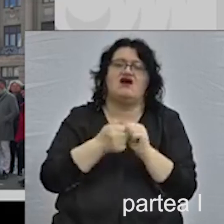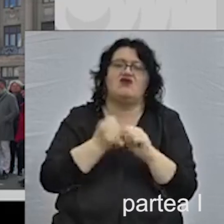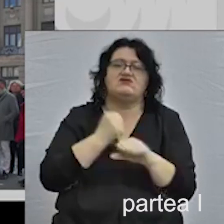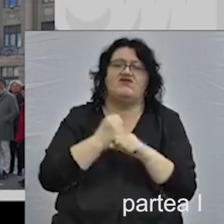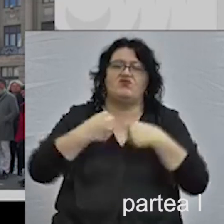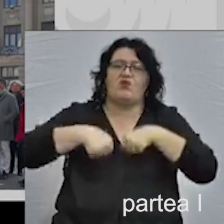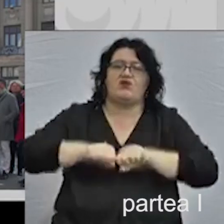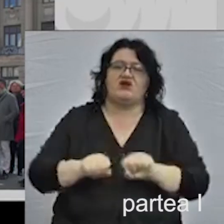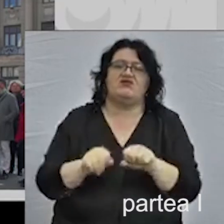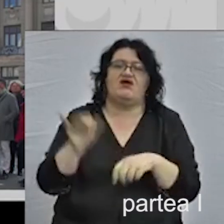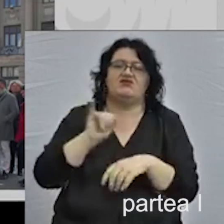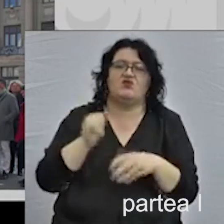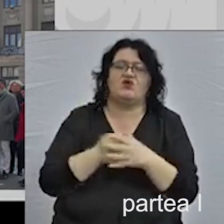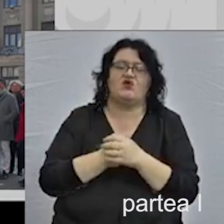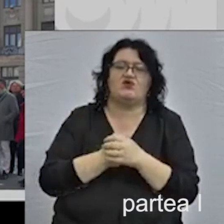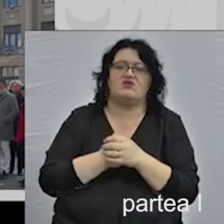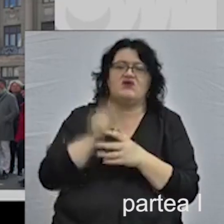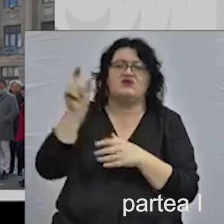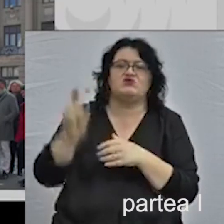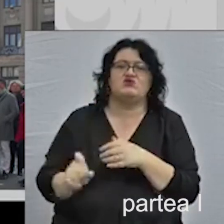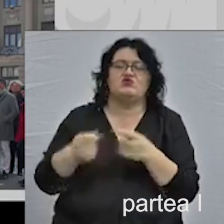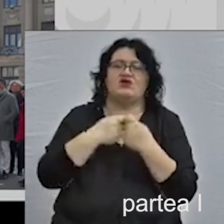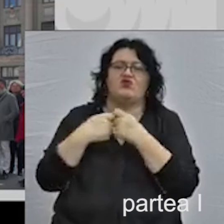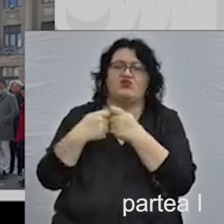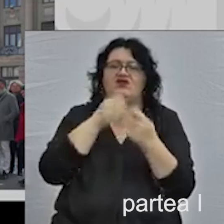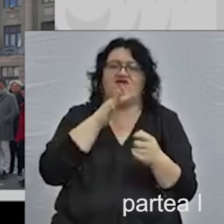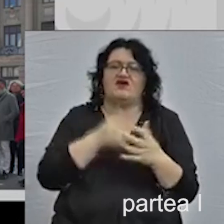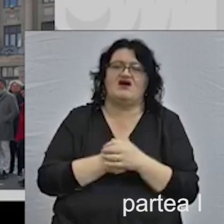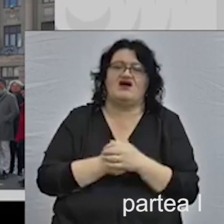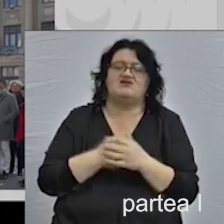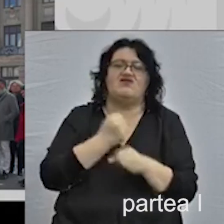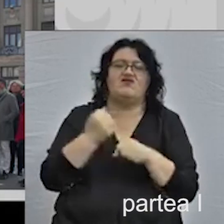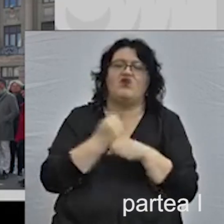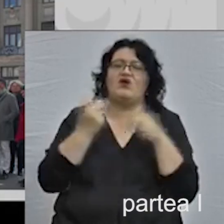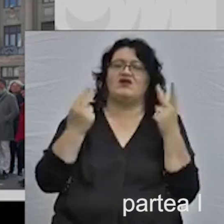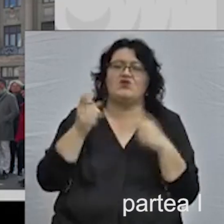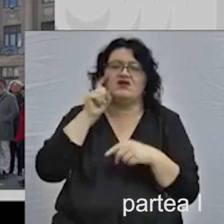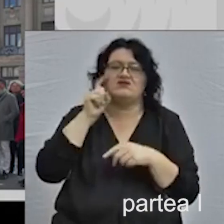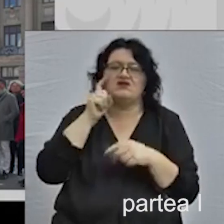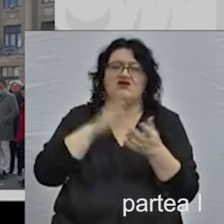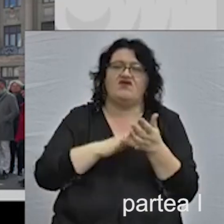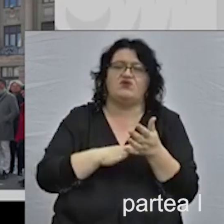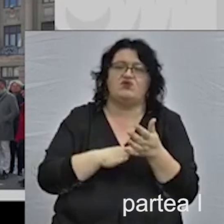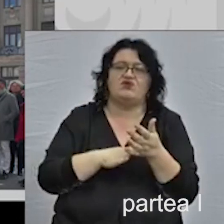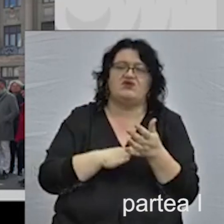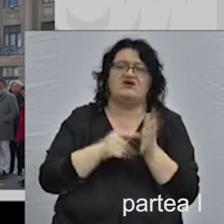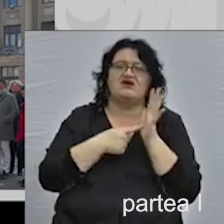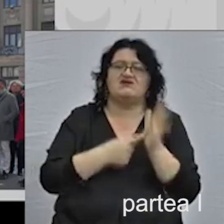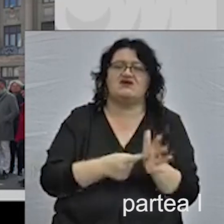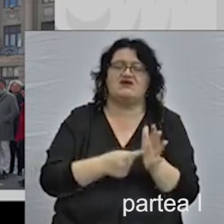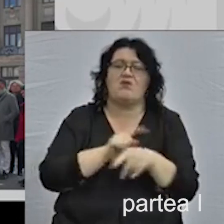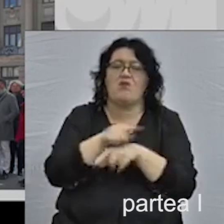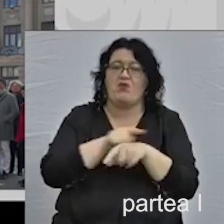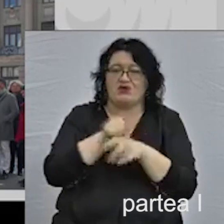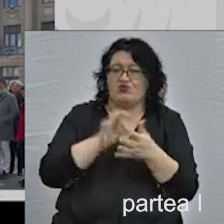proprietatea unor persoane din comunitate evreiască. Cred că e foarte important să fac o scurtă paranteză ca să precizez că în